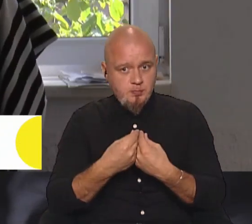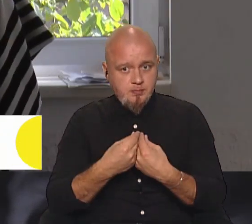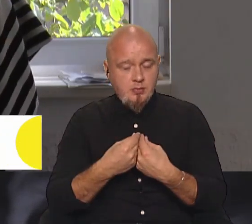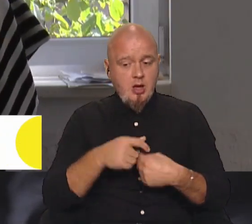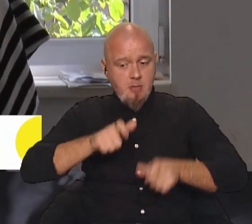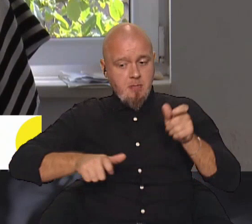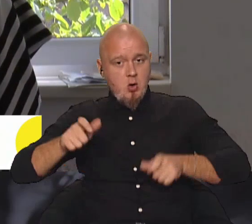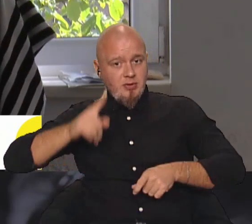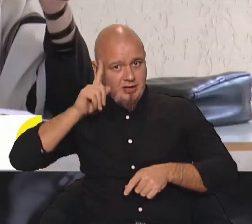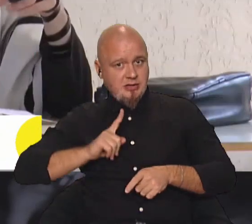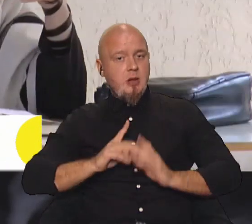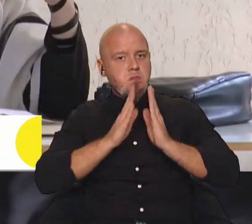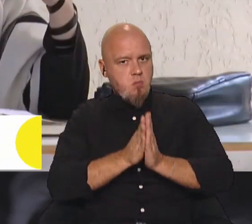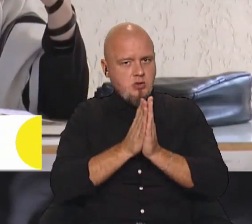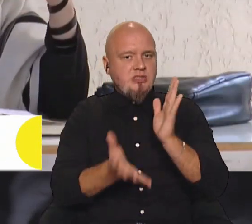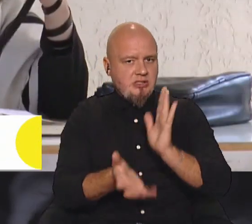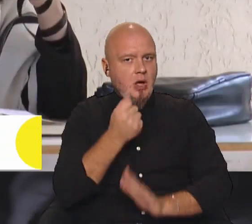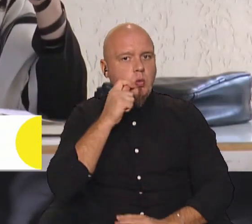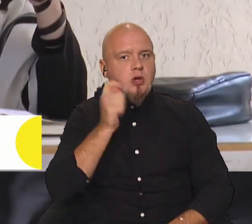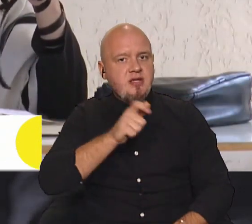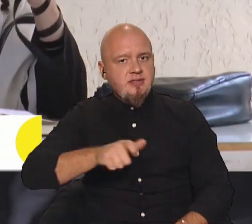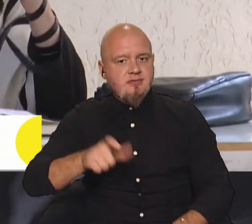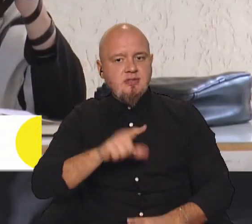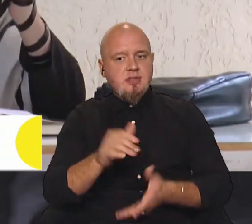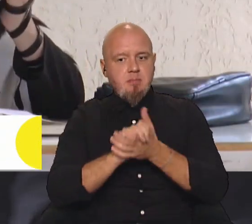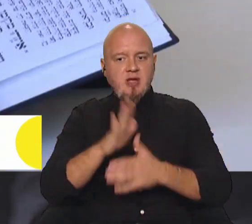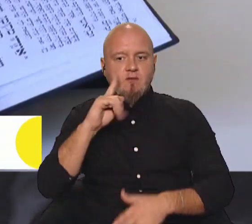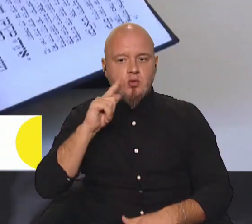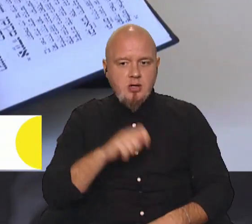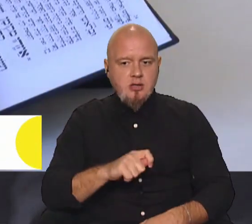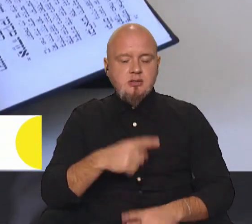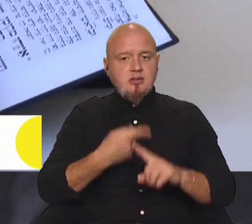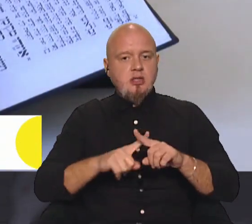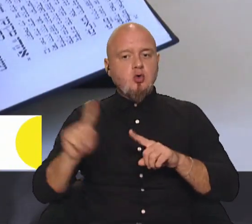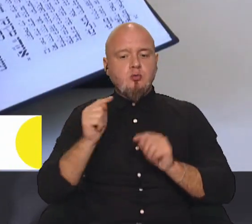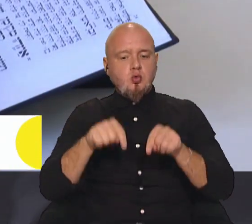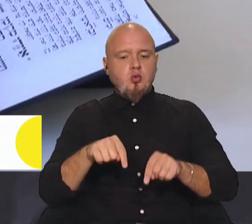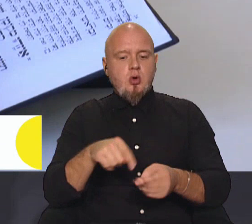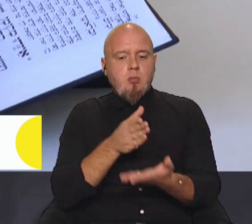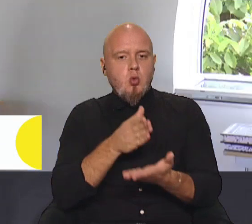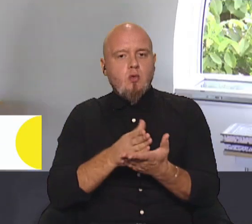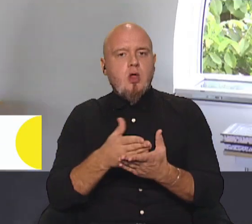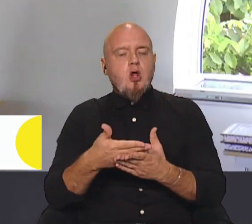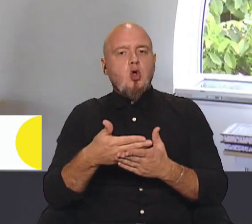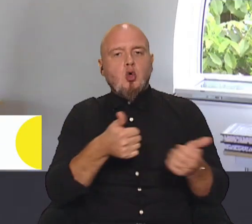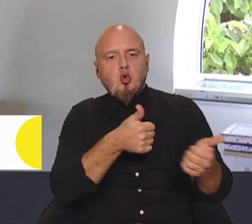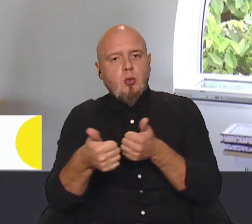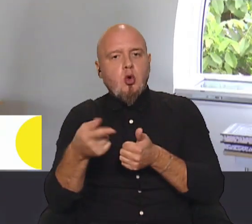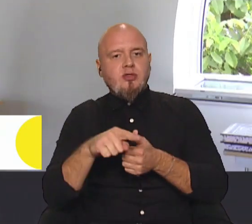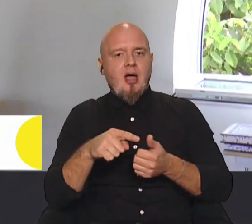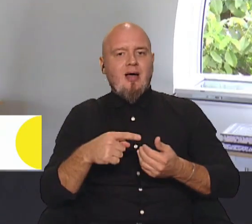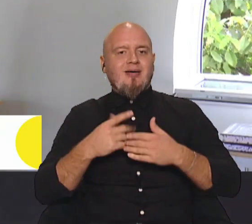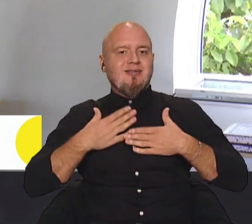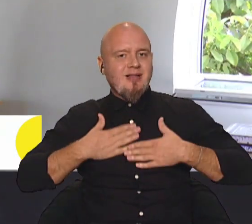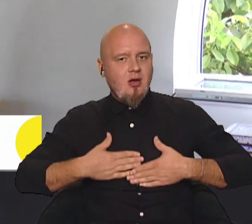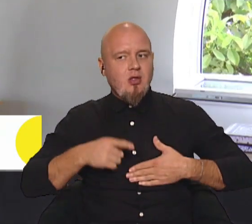паломники хасиди моляться за українців, за мир в Україні, за те, щоб тут спанувало добро та злагода. І вони